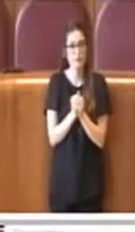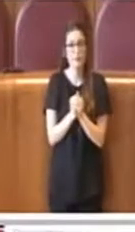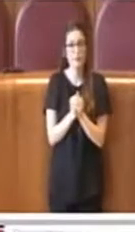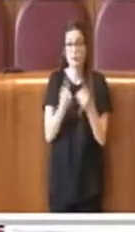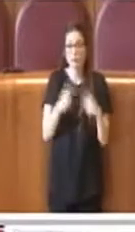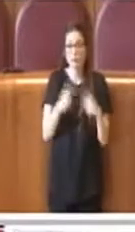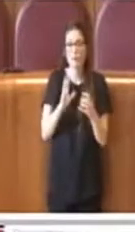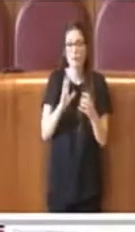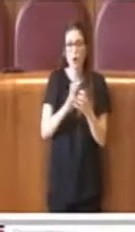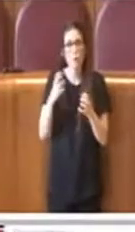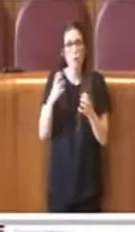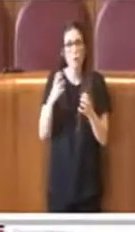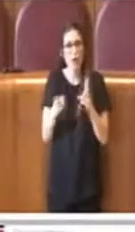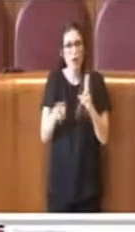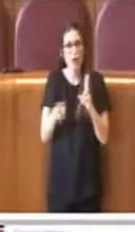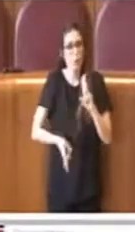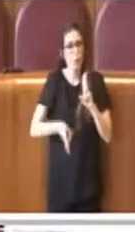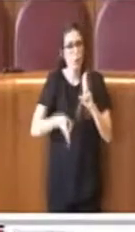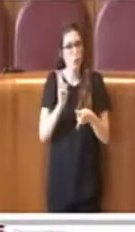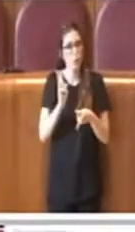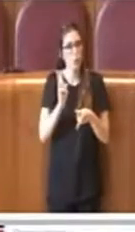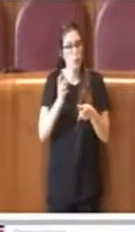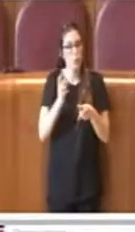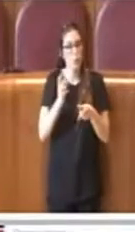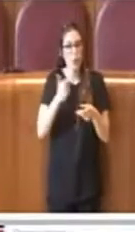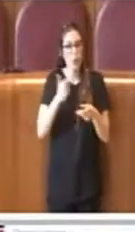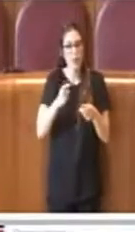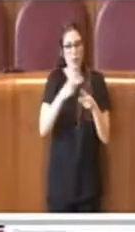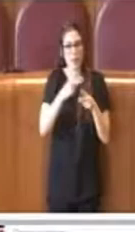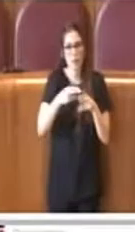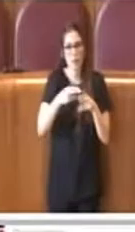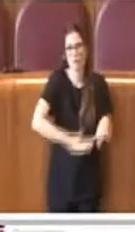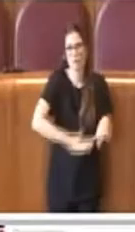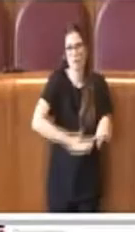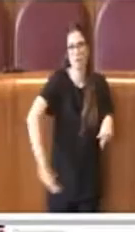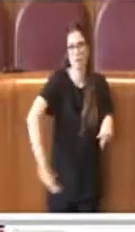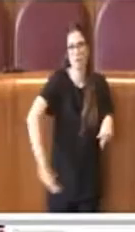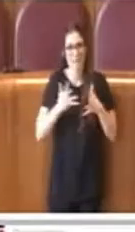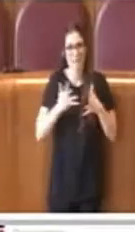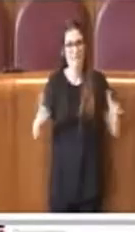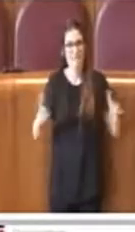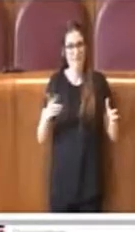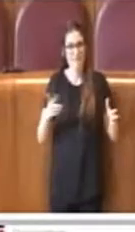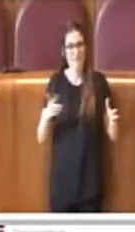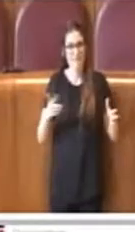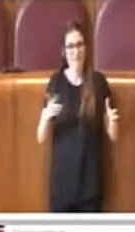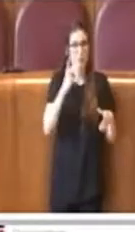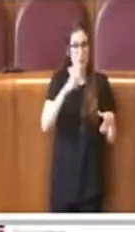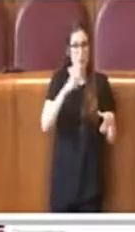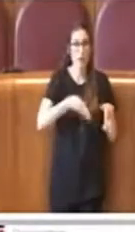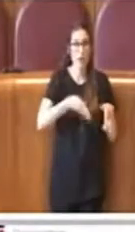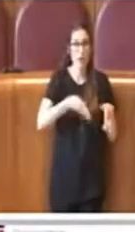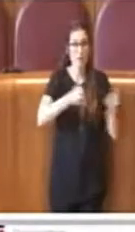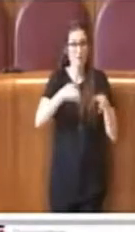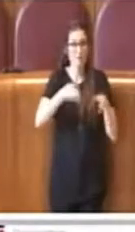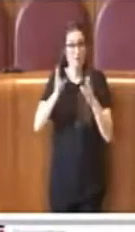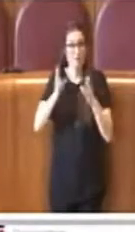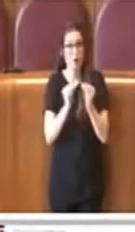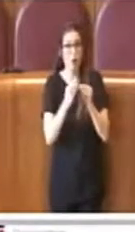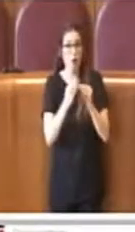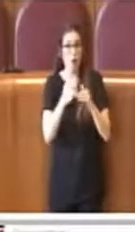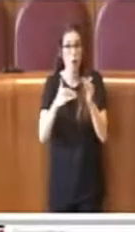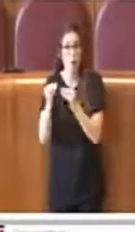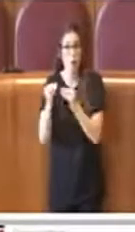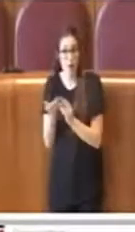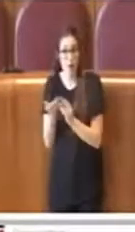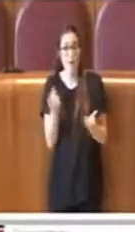sia ancora più complicato dall'estensione della nostra città, dalle sue caratteristiche urbanistiche e architetturali intrinseche, ma anche purtroppo